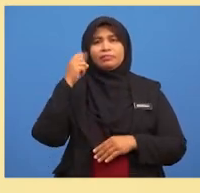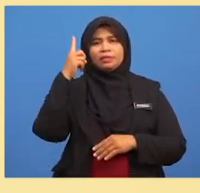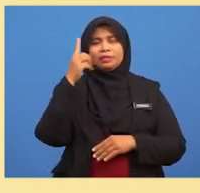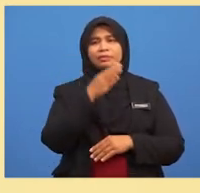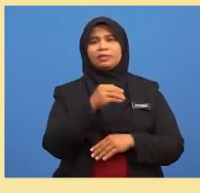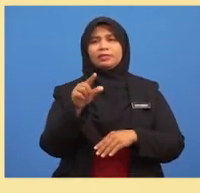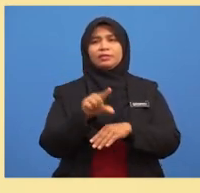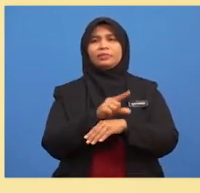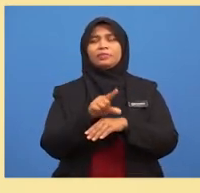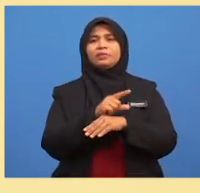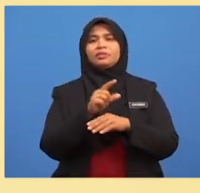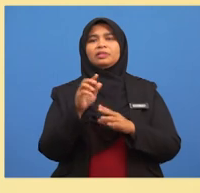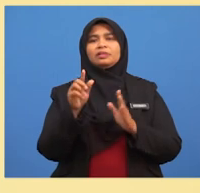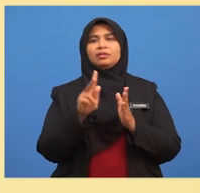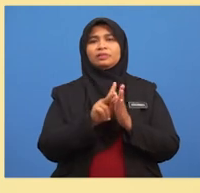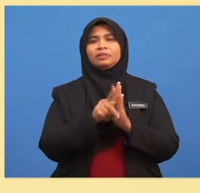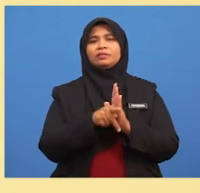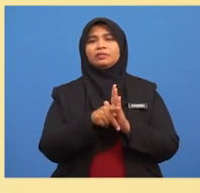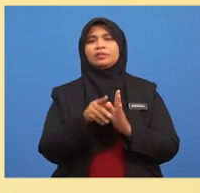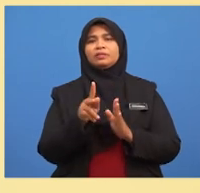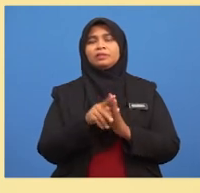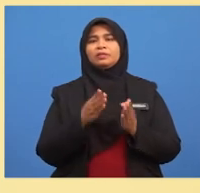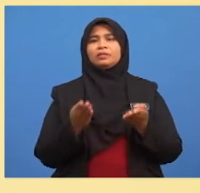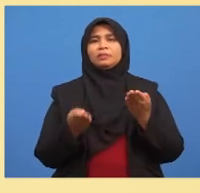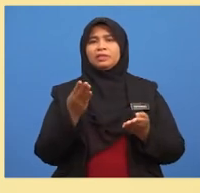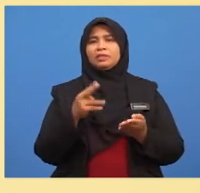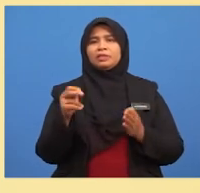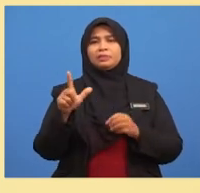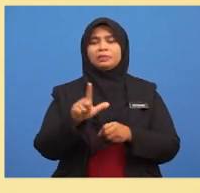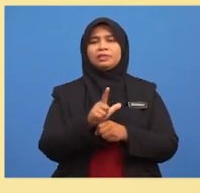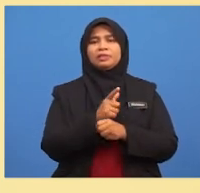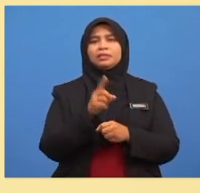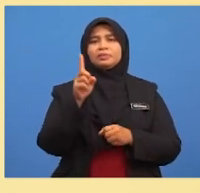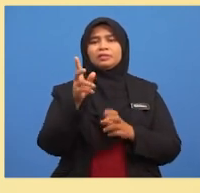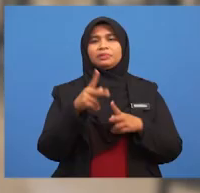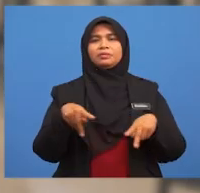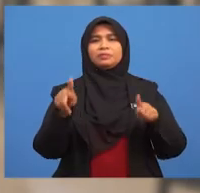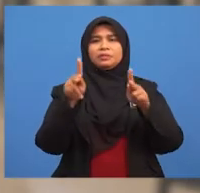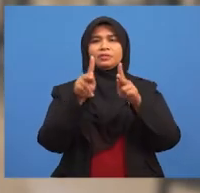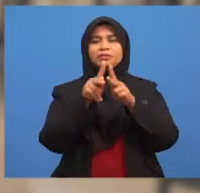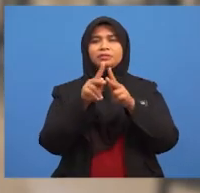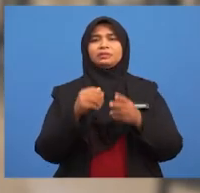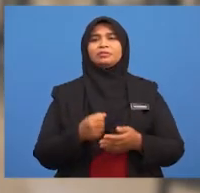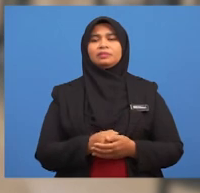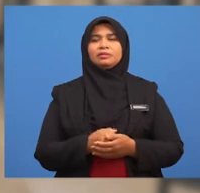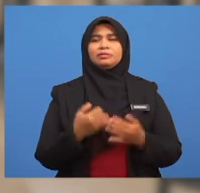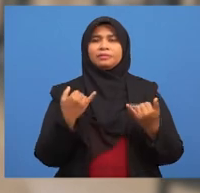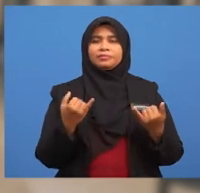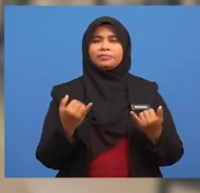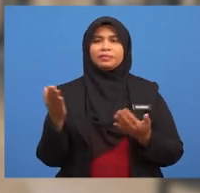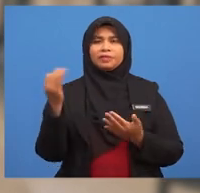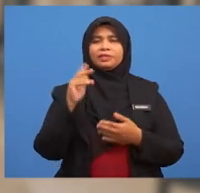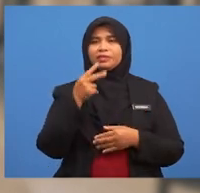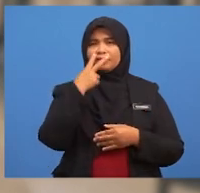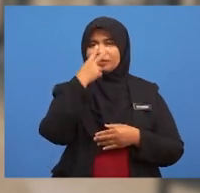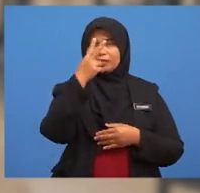Dan menggunakan konsep kebaran kalian pelengkap, suatu peristiwa. Sekarang, mari kita